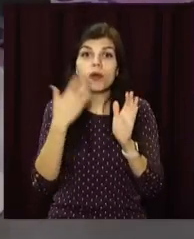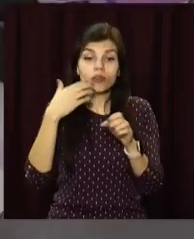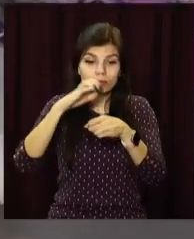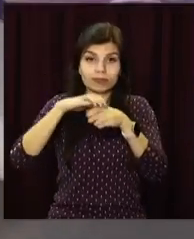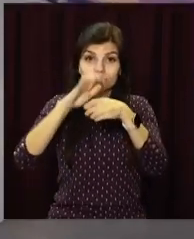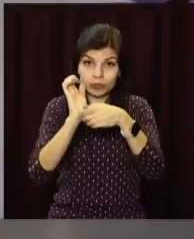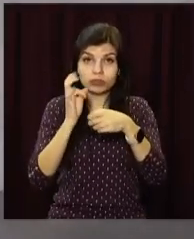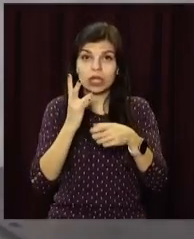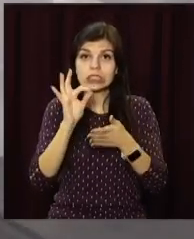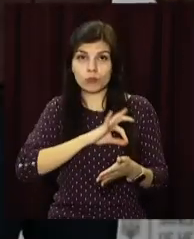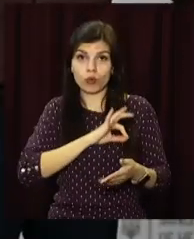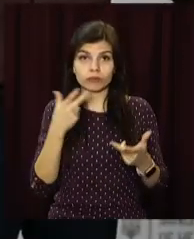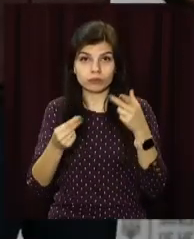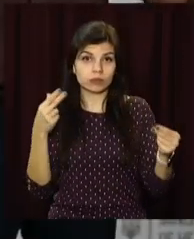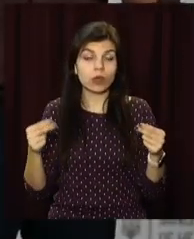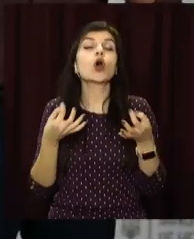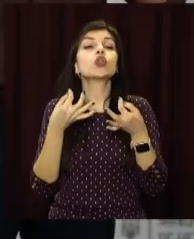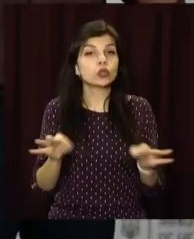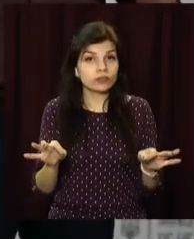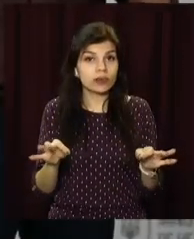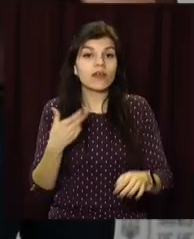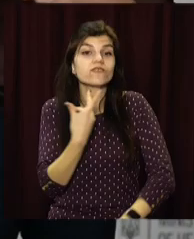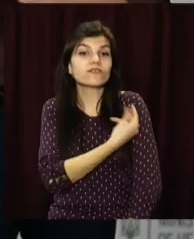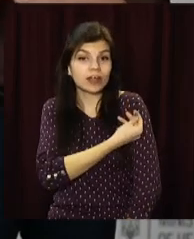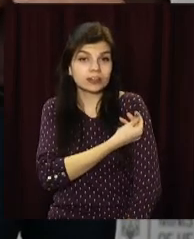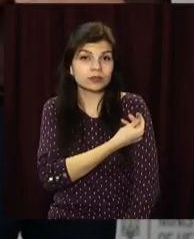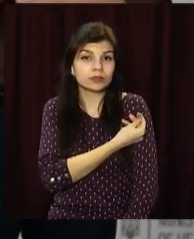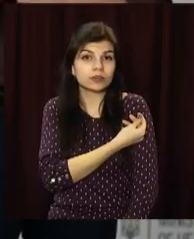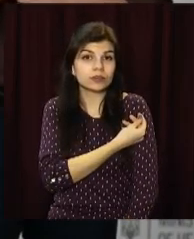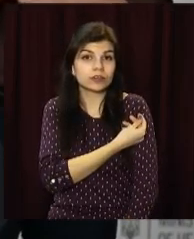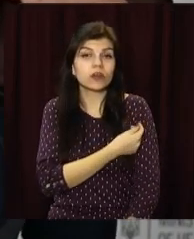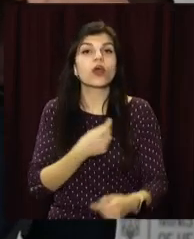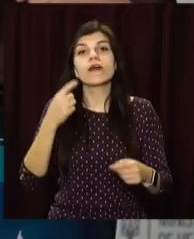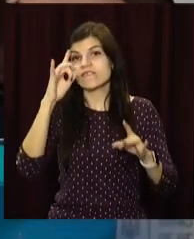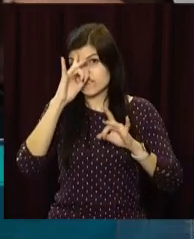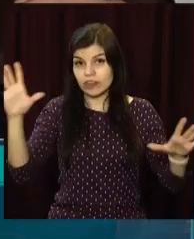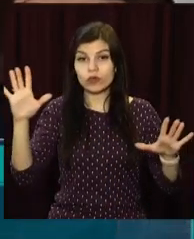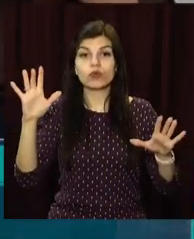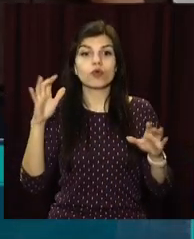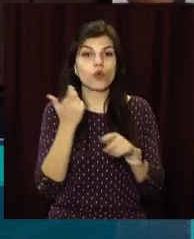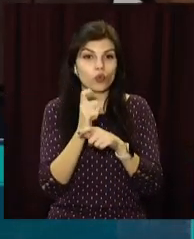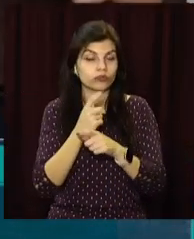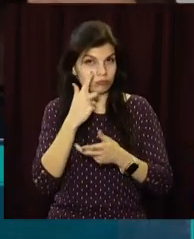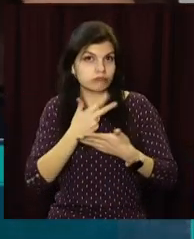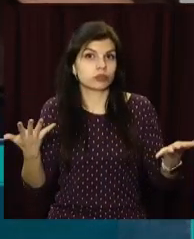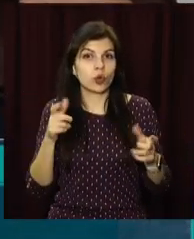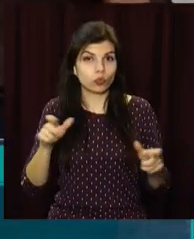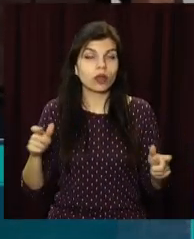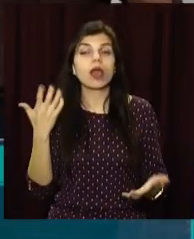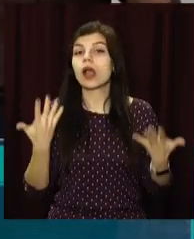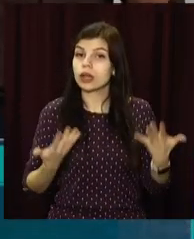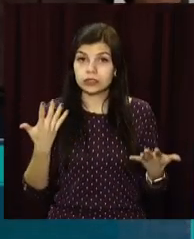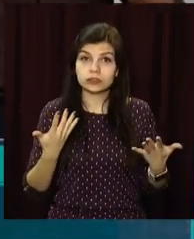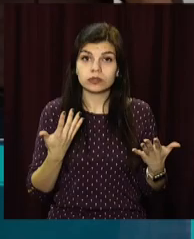відкриття. Дозволяється вакцинувати відомих публічних осіб у разі,